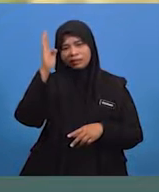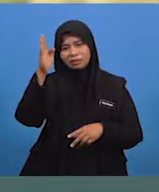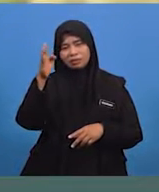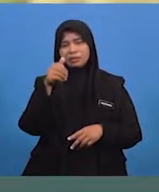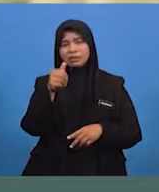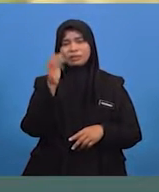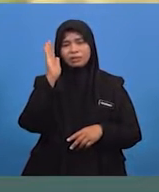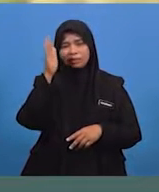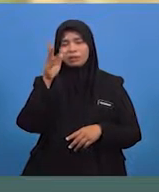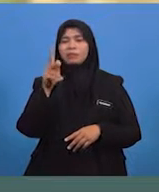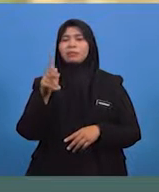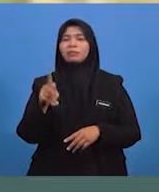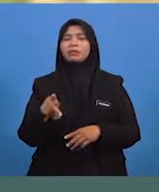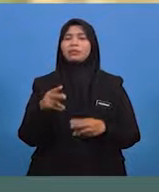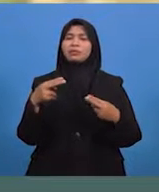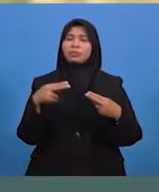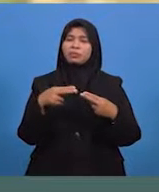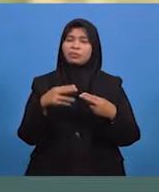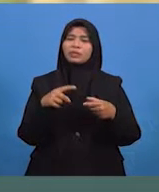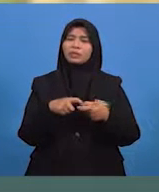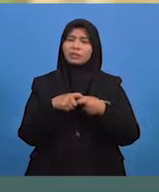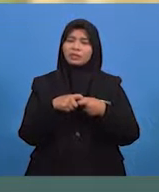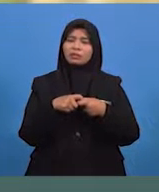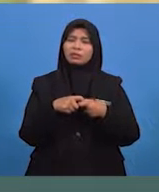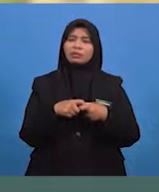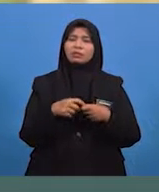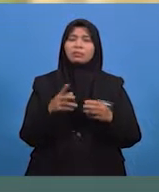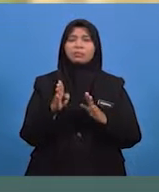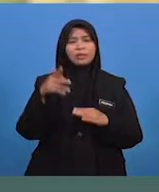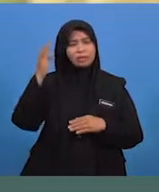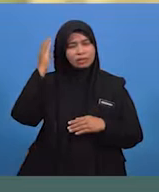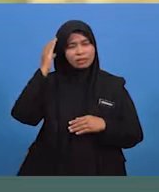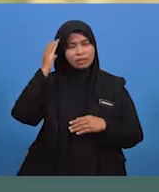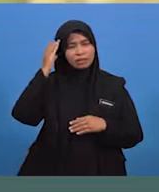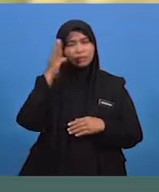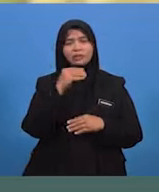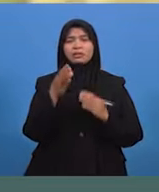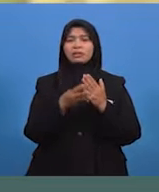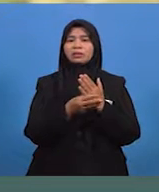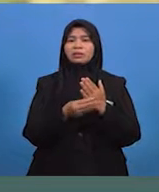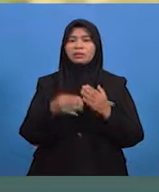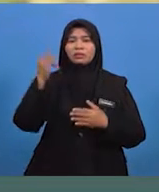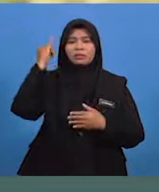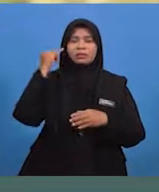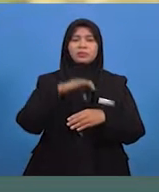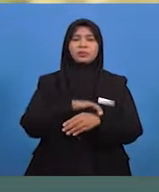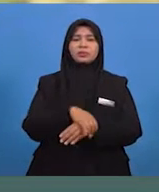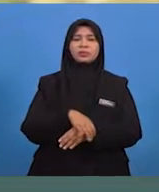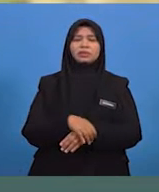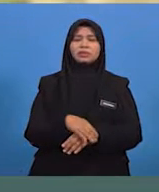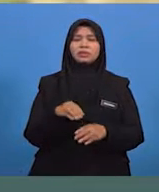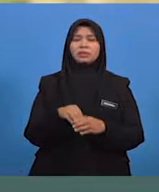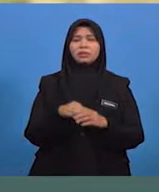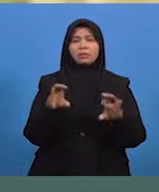akan perlu menghubungkaitkan pengetahuan dan kemahiran ilmu geografi dalam membuat